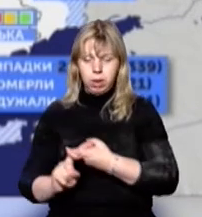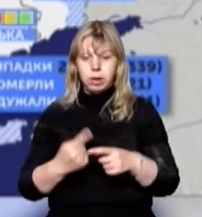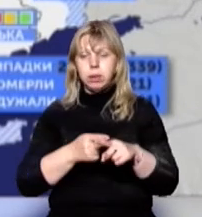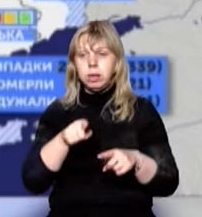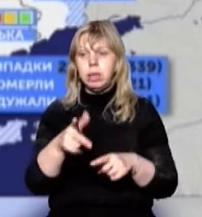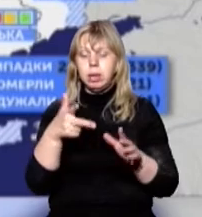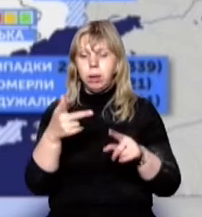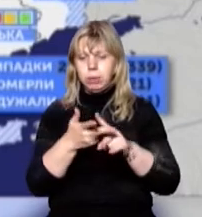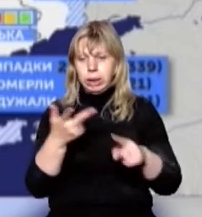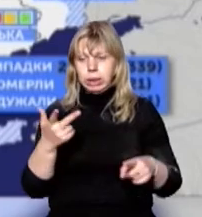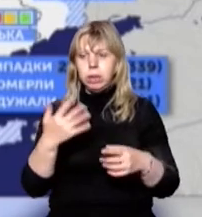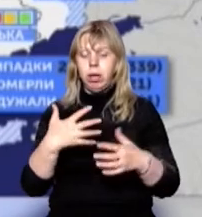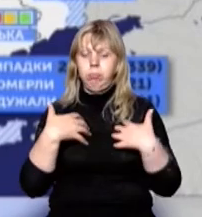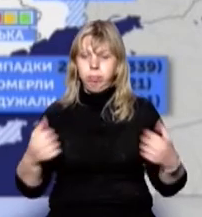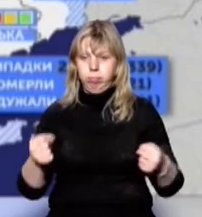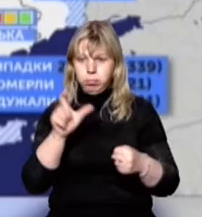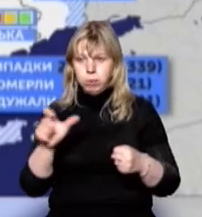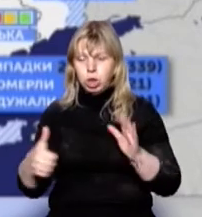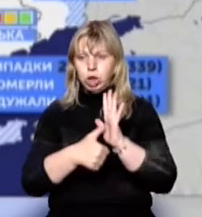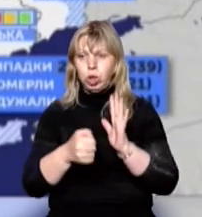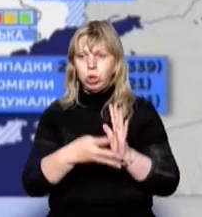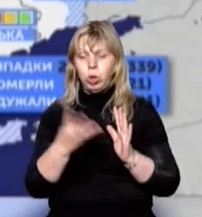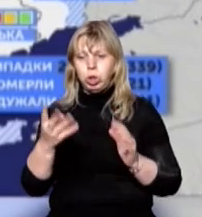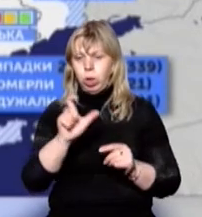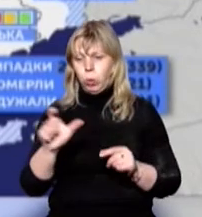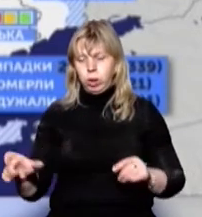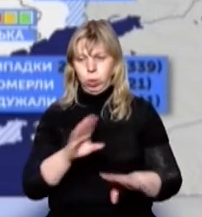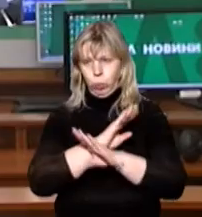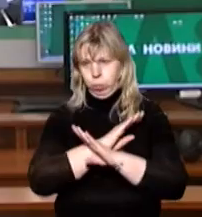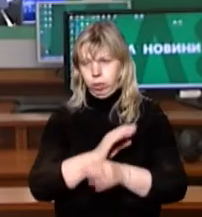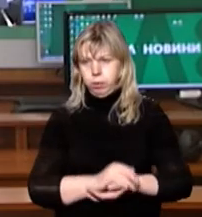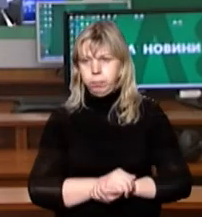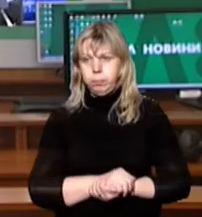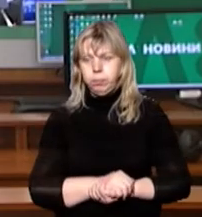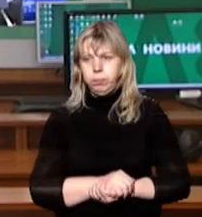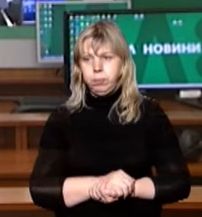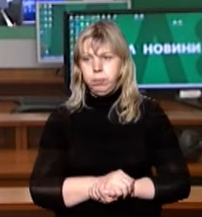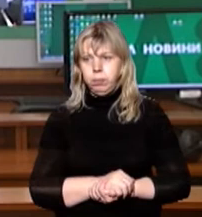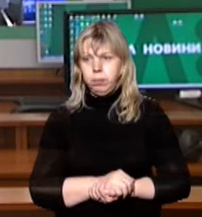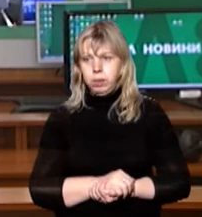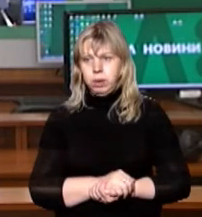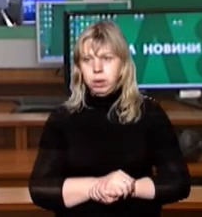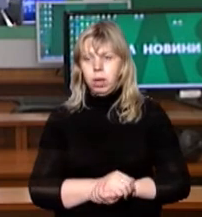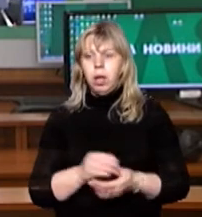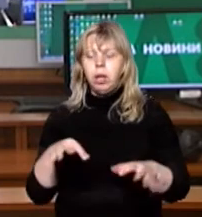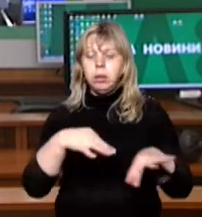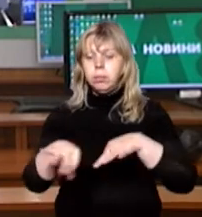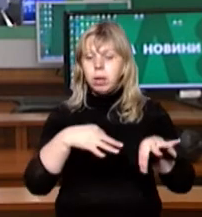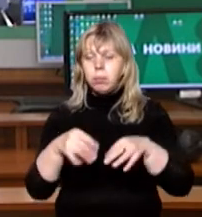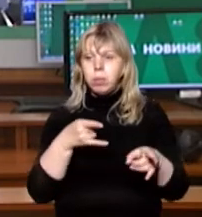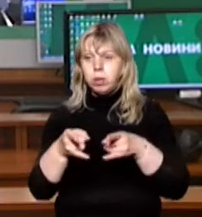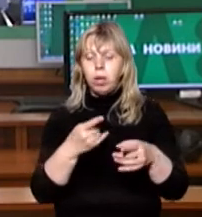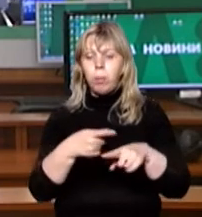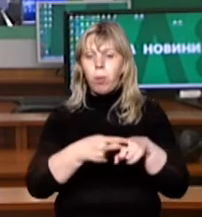З них майже третина пацієнтів одужали, 644 людини померли. Рух транспорту